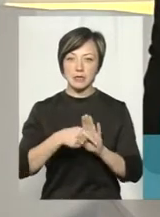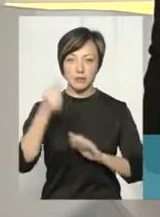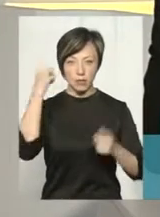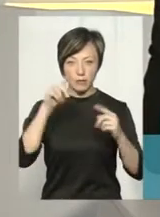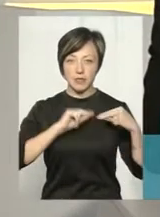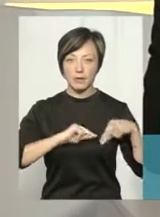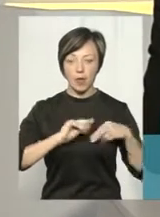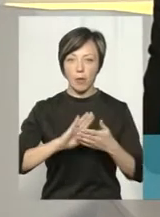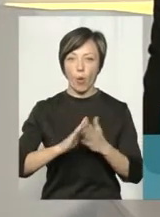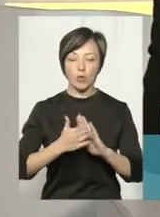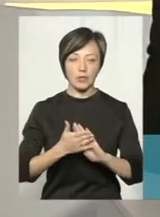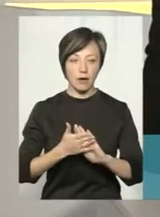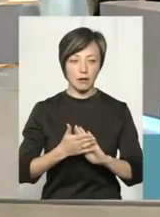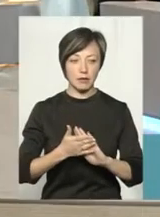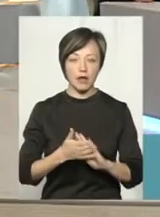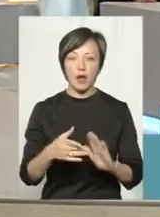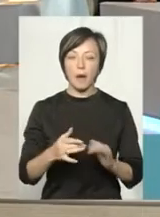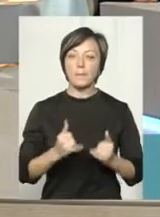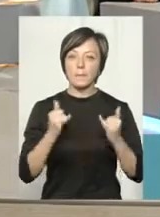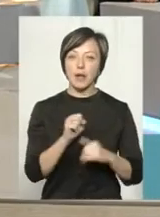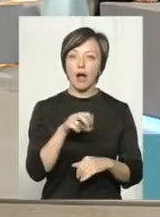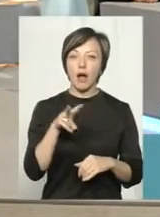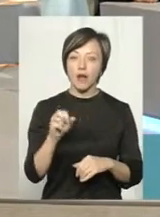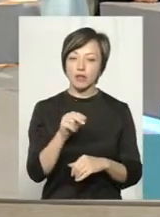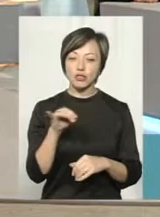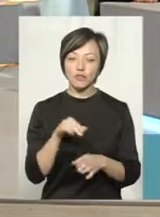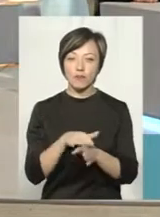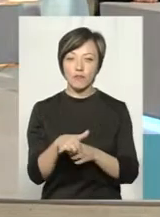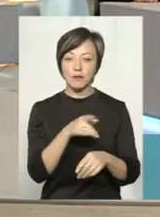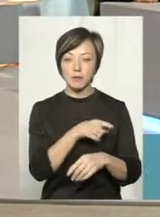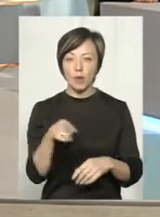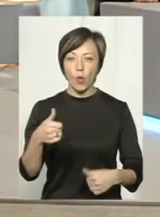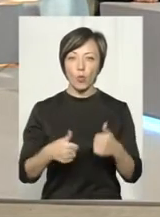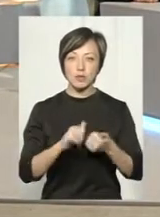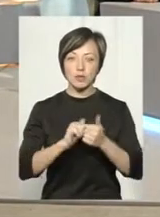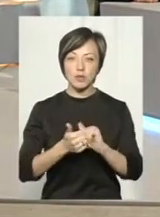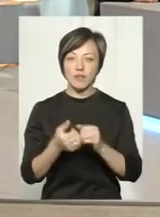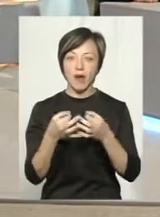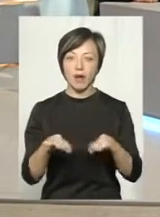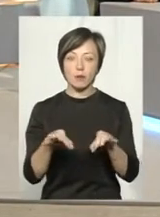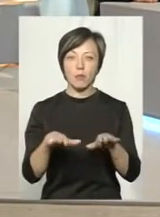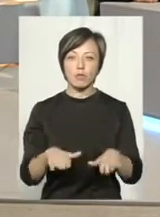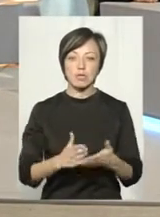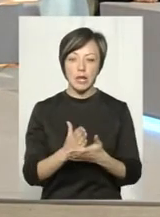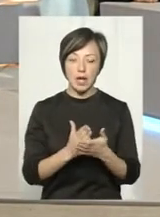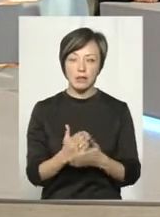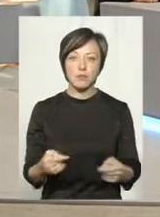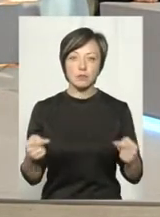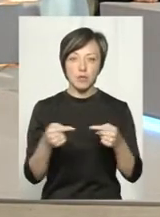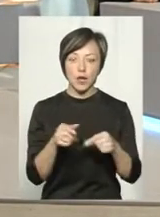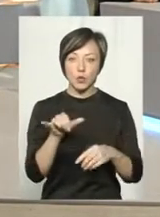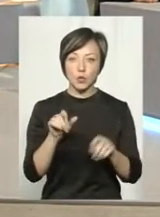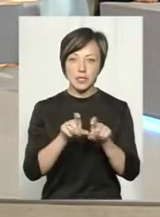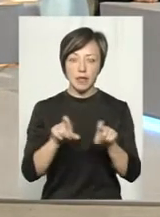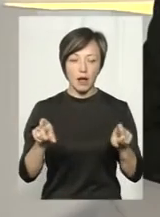контракти. Паня Алло, а чи відбувається у цей період конкурси на заміщення вакантних посад безпосередньо у